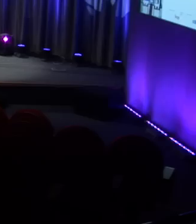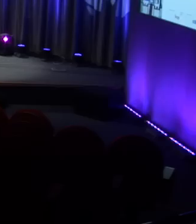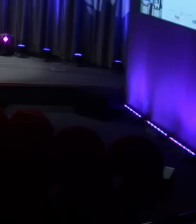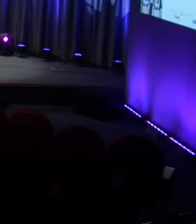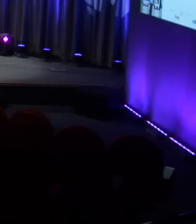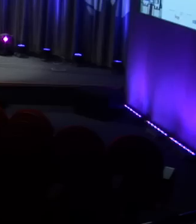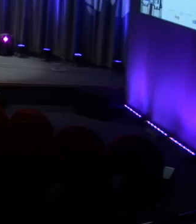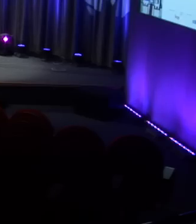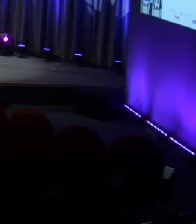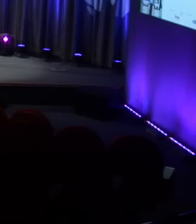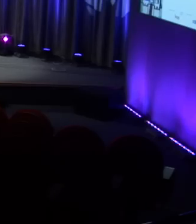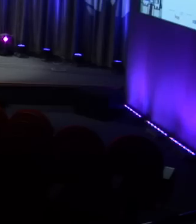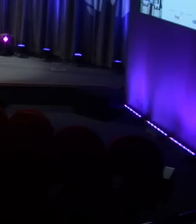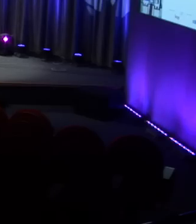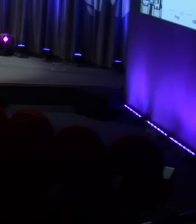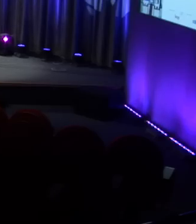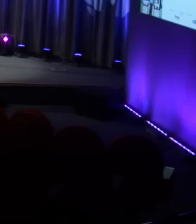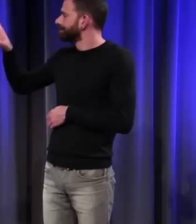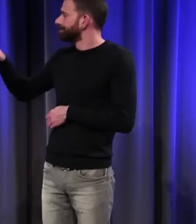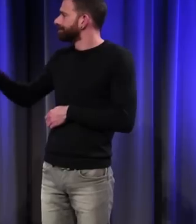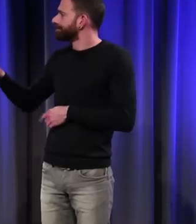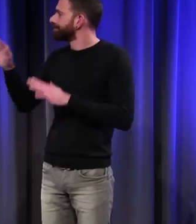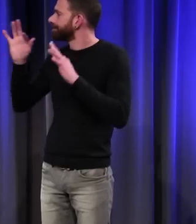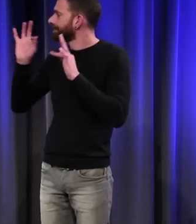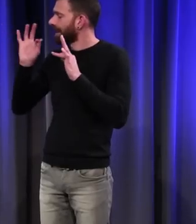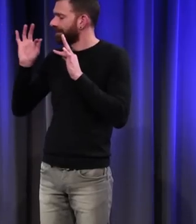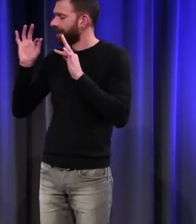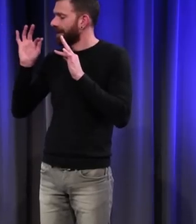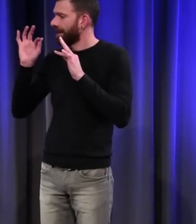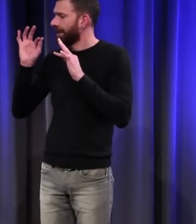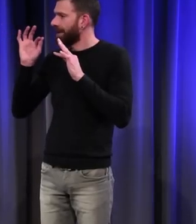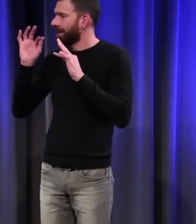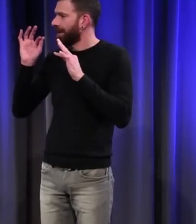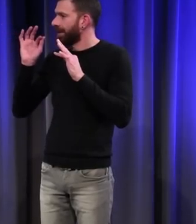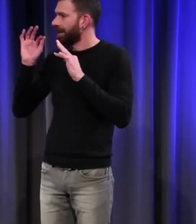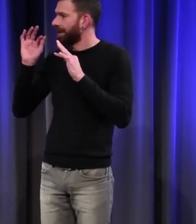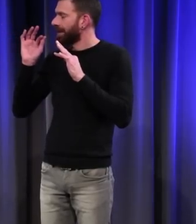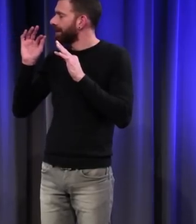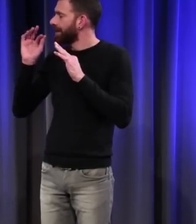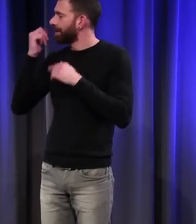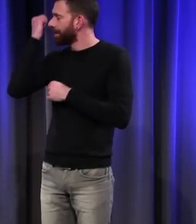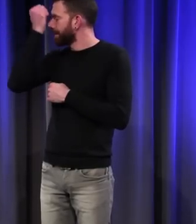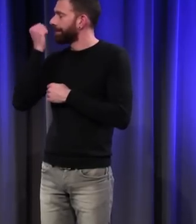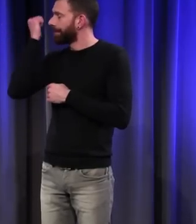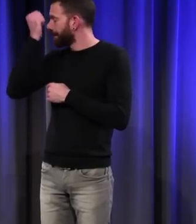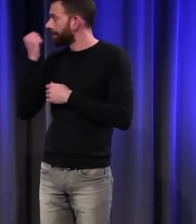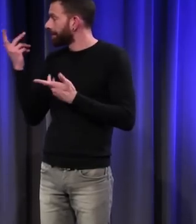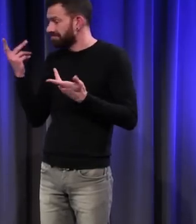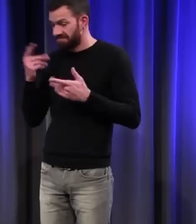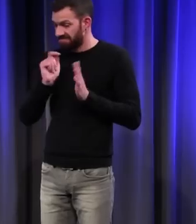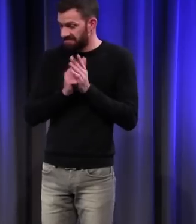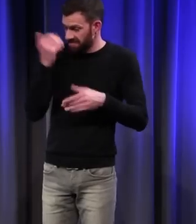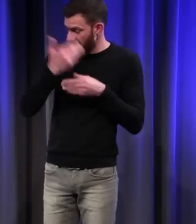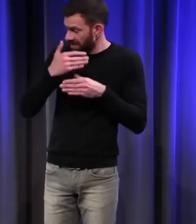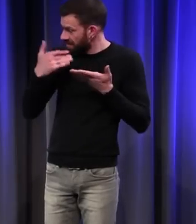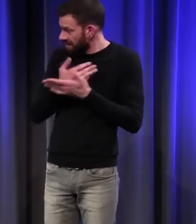Bonsoir. Moi, je voudrais une question par rapport justement à la toilette. Comment ça se passait au Moyen-Âge, en fait ? Alors,